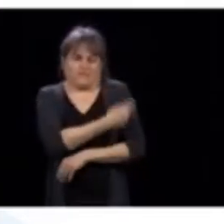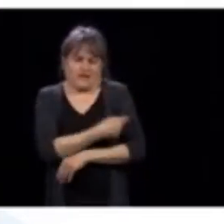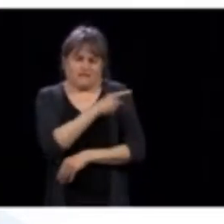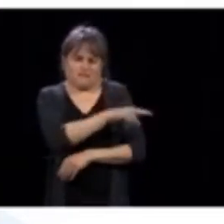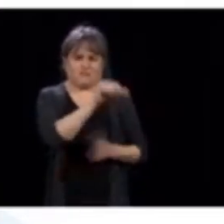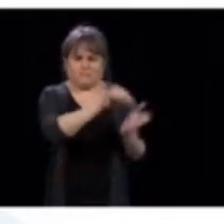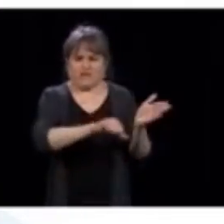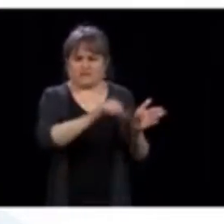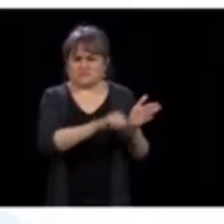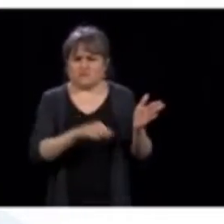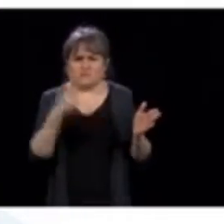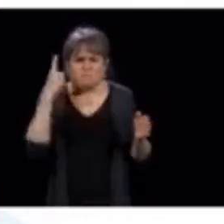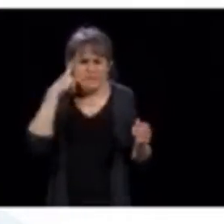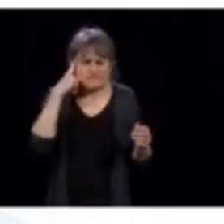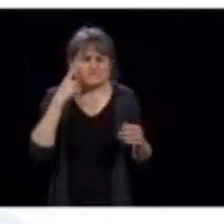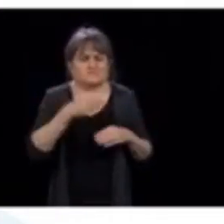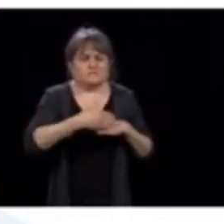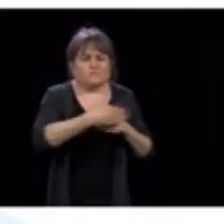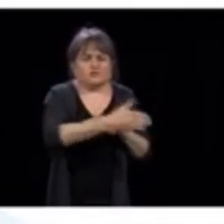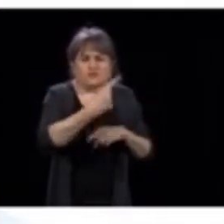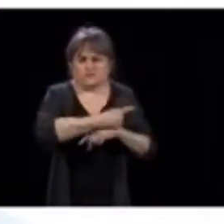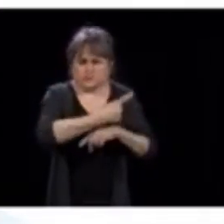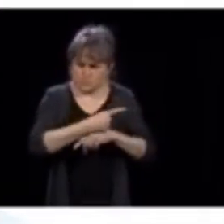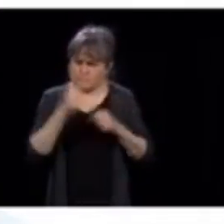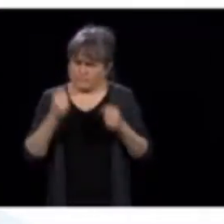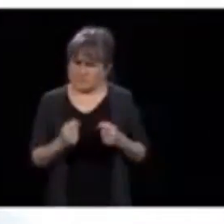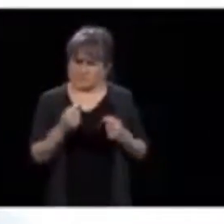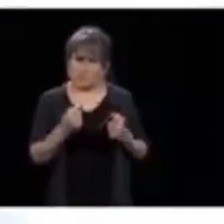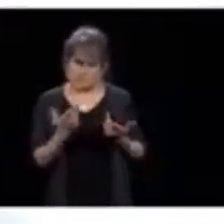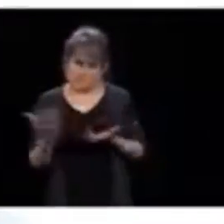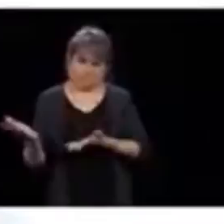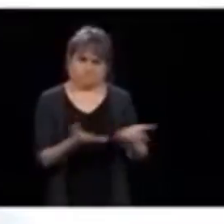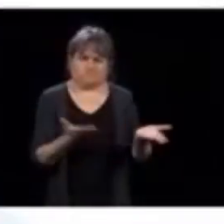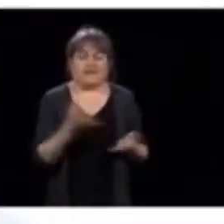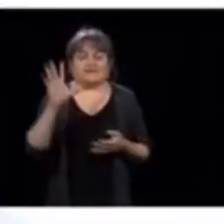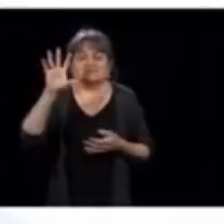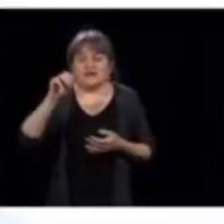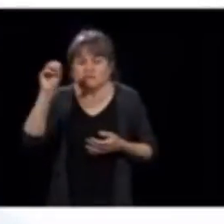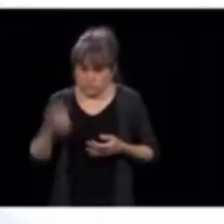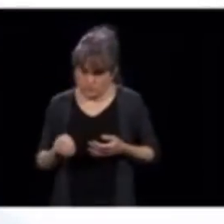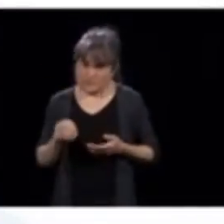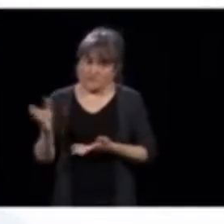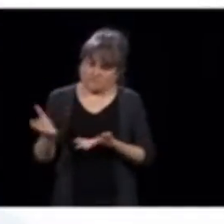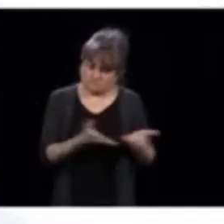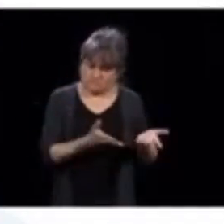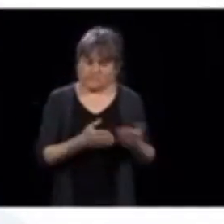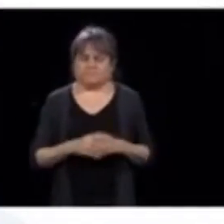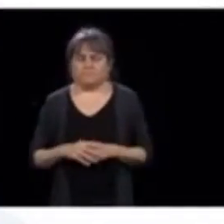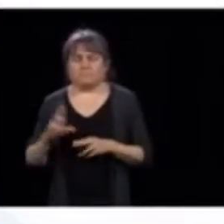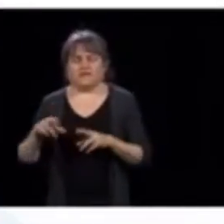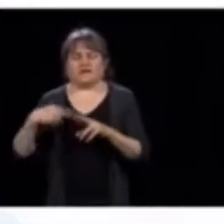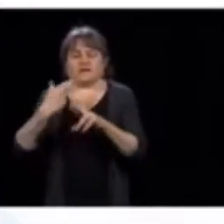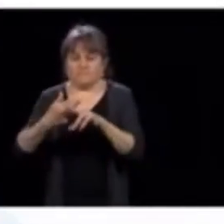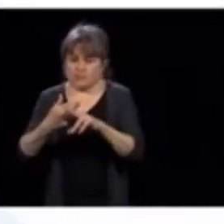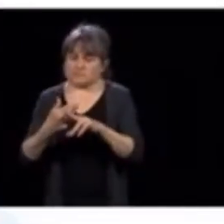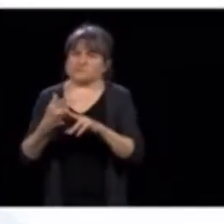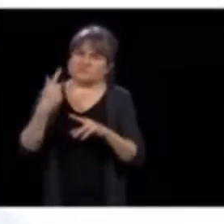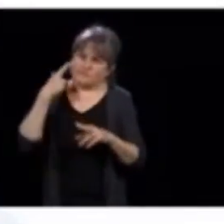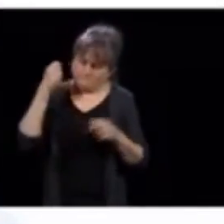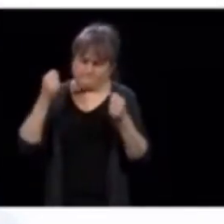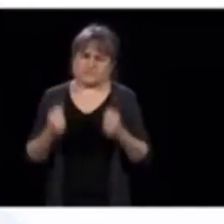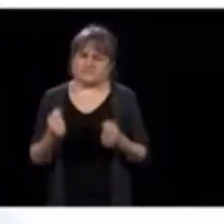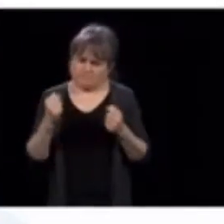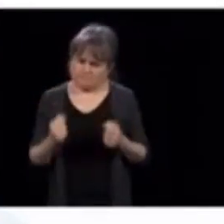que les salles d'opération fonctionnent à 50 % dans les prochains jours? C'est quelque chose qu'on regarde, effectivement. Là, pour l'instant,